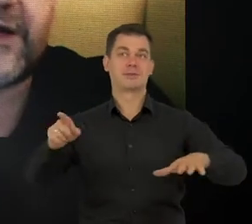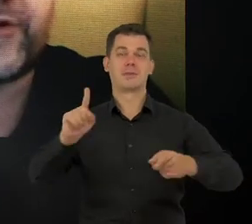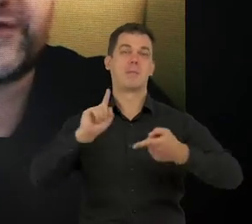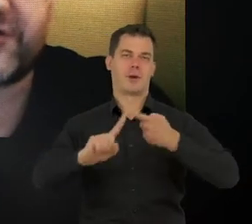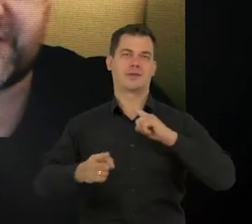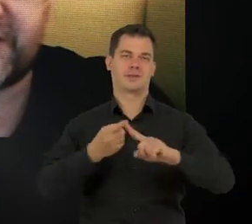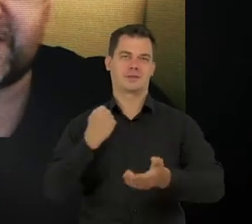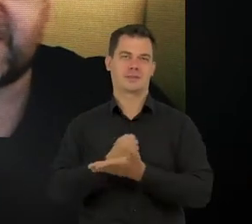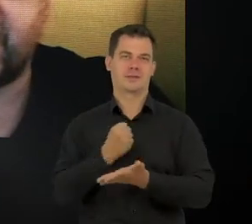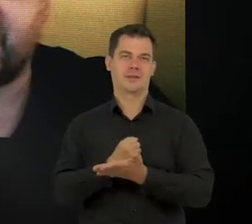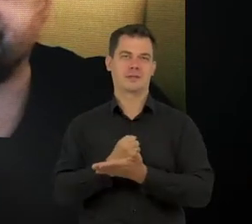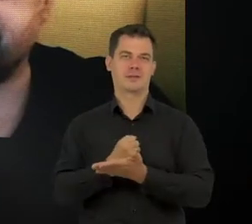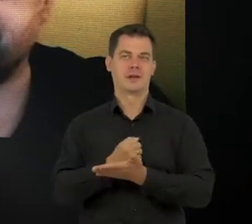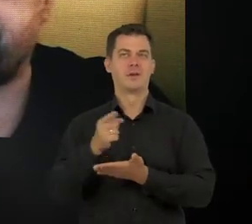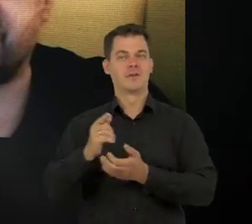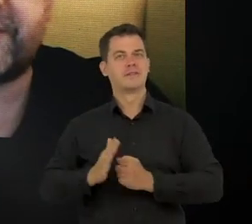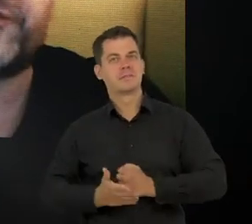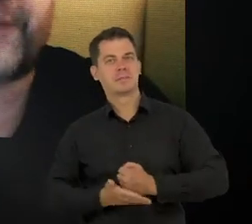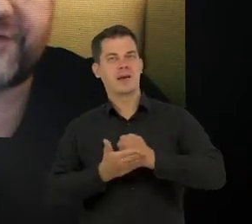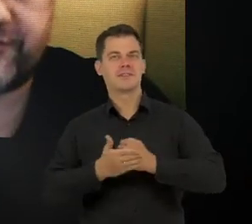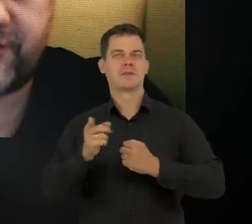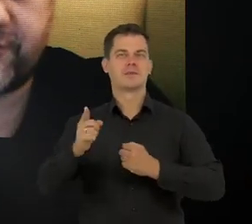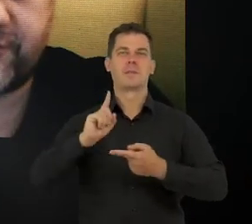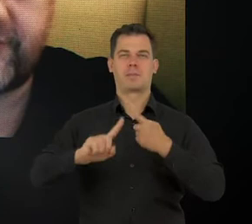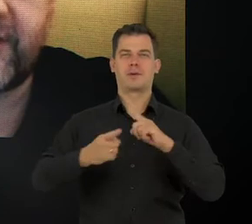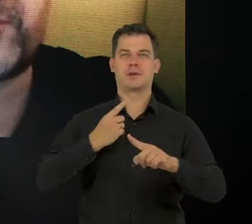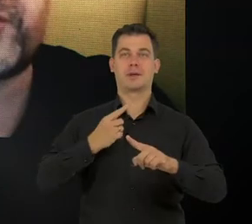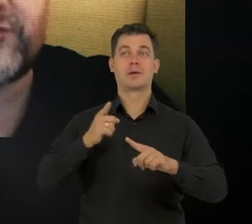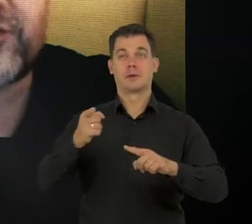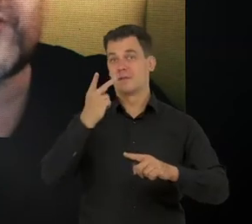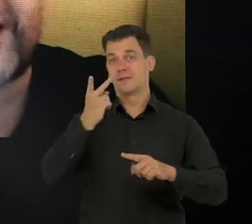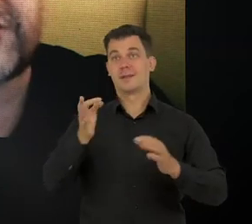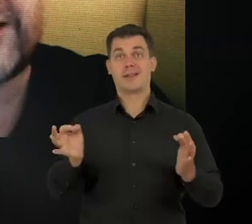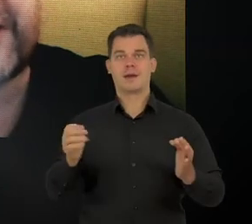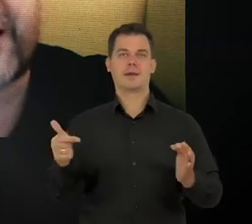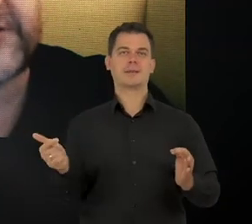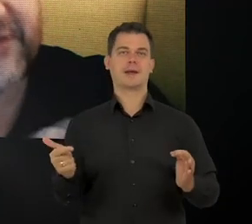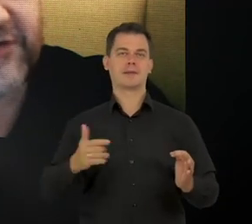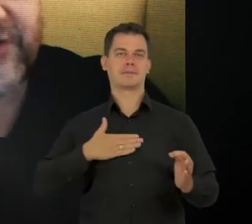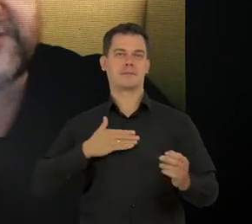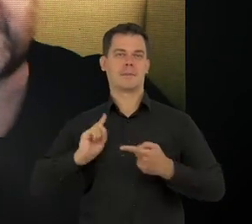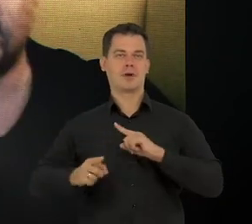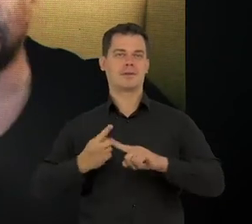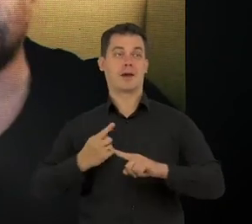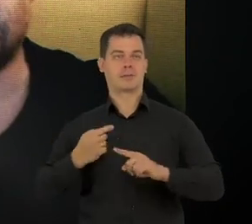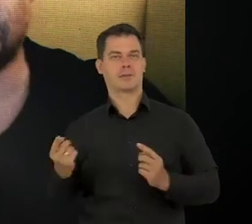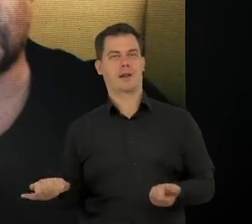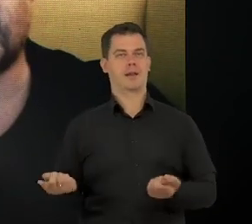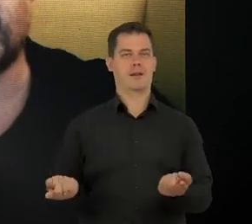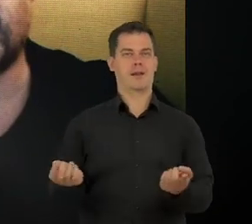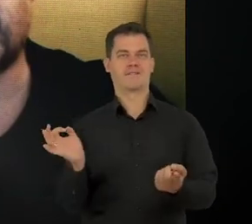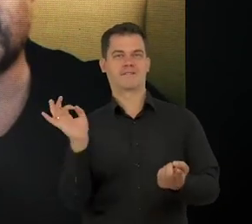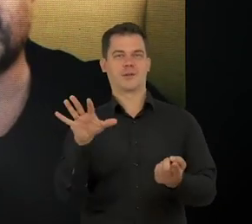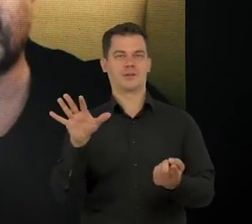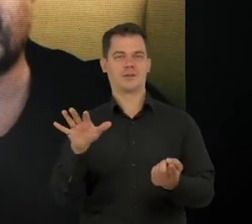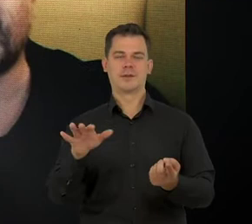politycznych, politycznego wsparcia fake newsów powodują doraźne interesy i to jest to